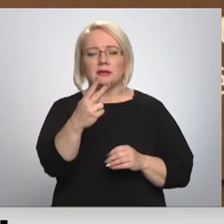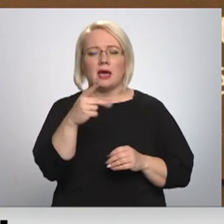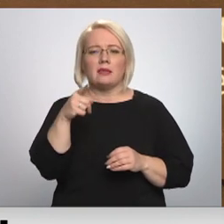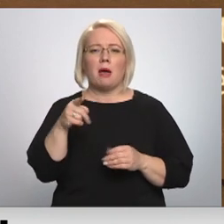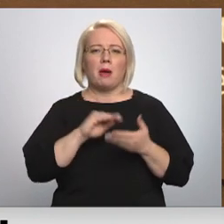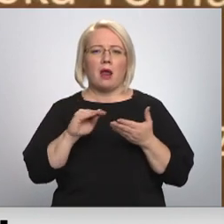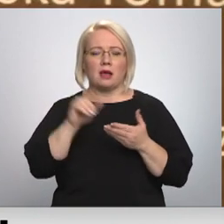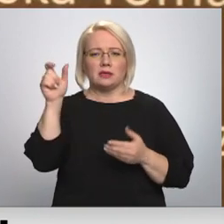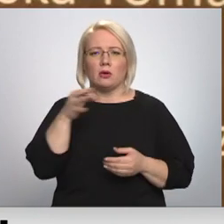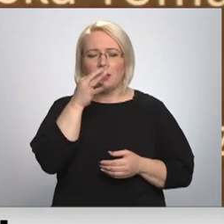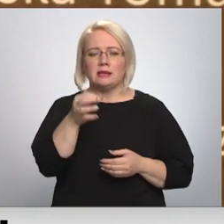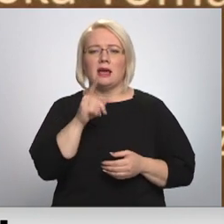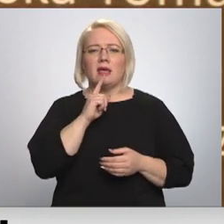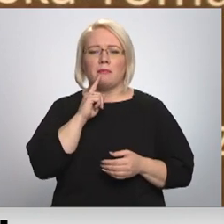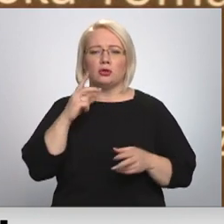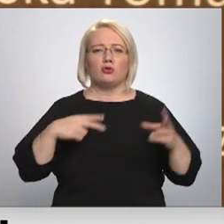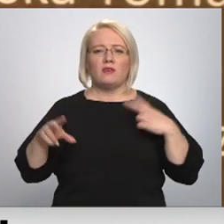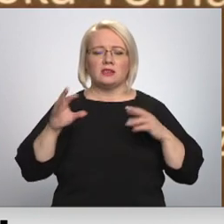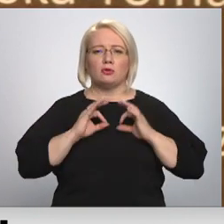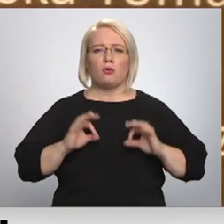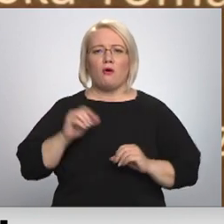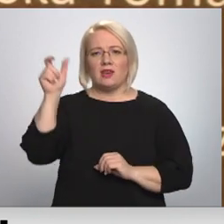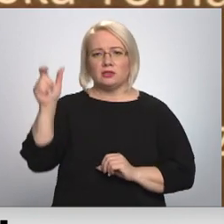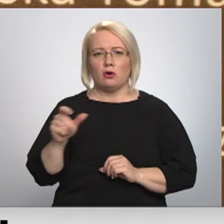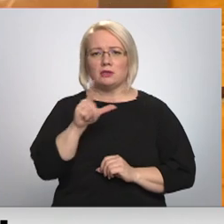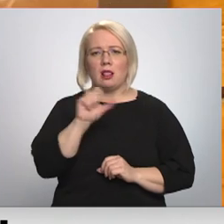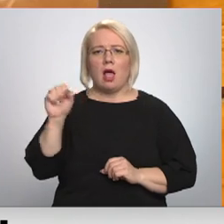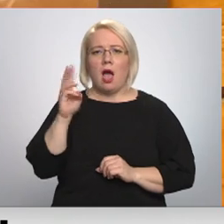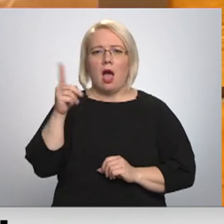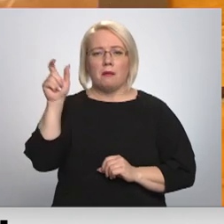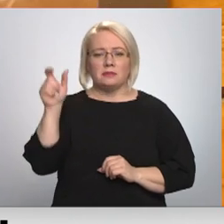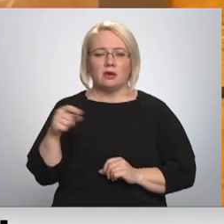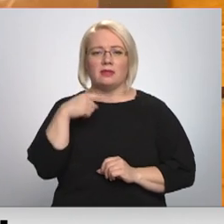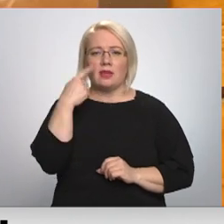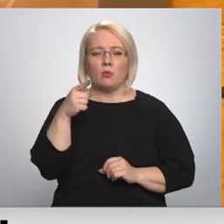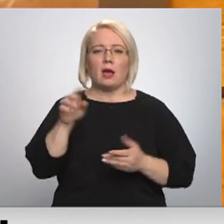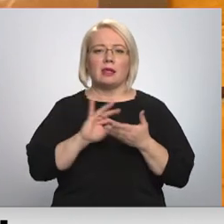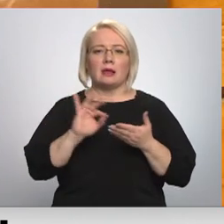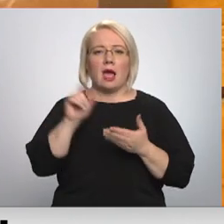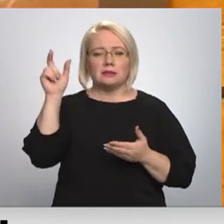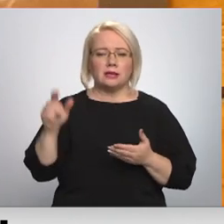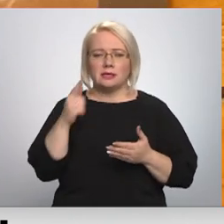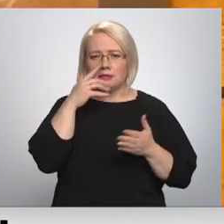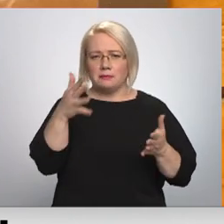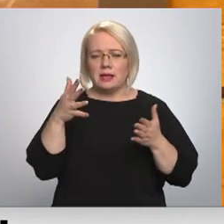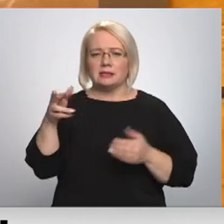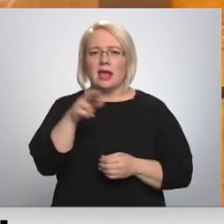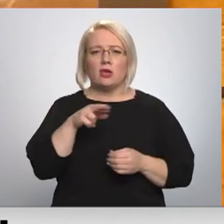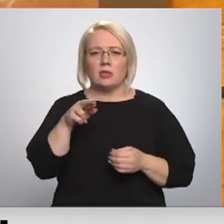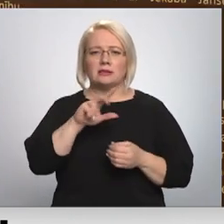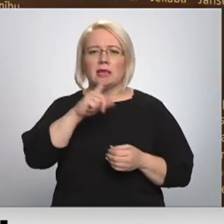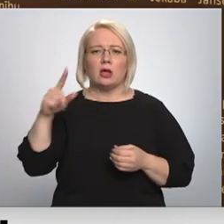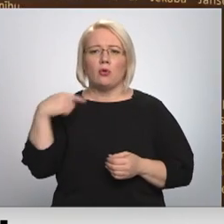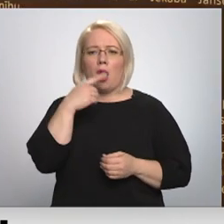rakstnieku sacīja Liepājas universitātes profesors Edgars Lāms, uzsvarot, ka Jākaps Janševskis ir spilgts reģionālās literatūras autors.